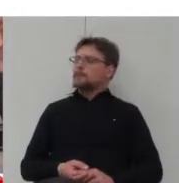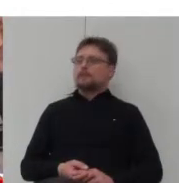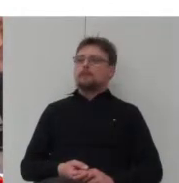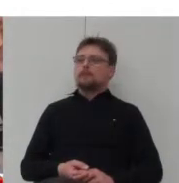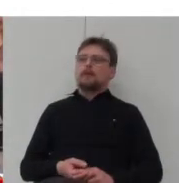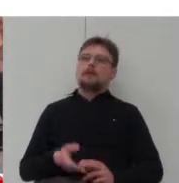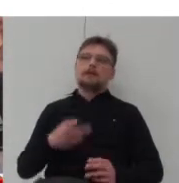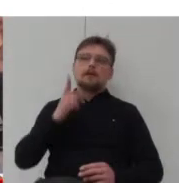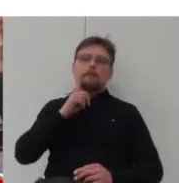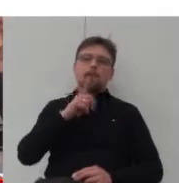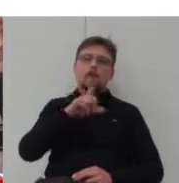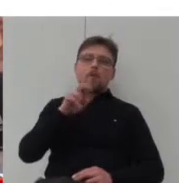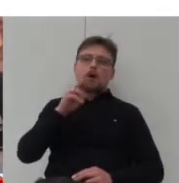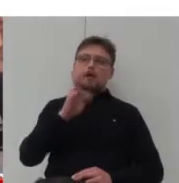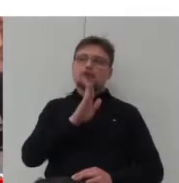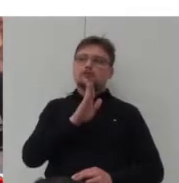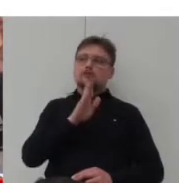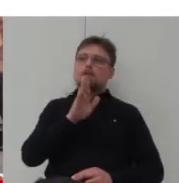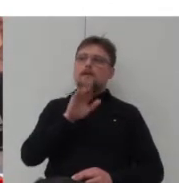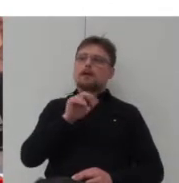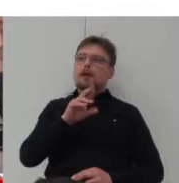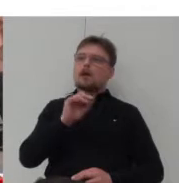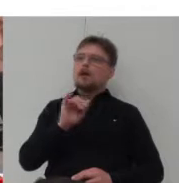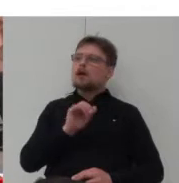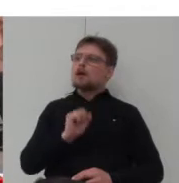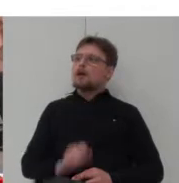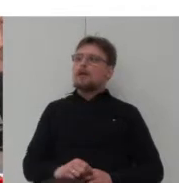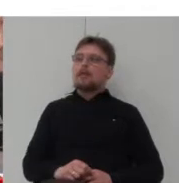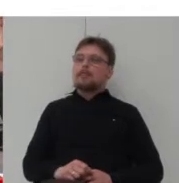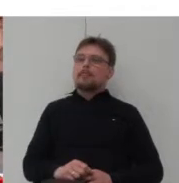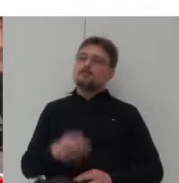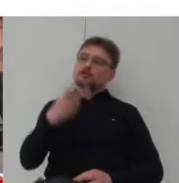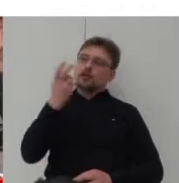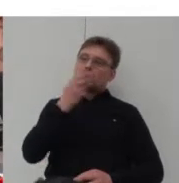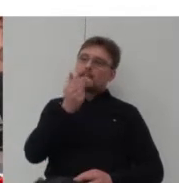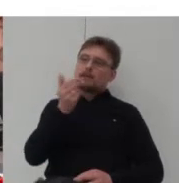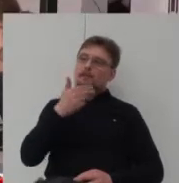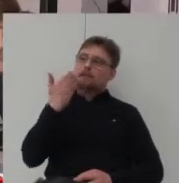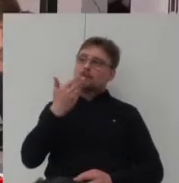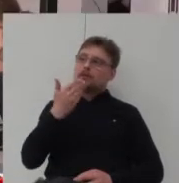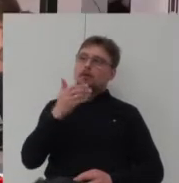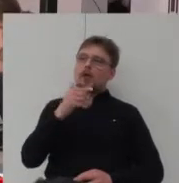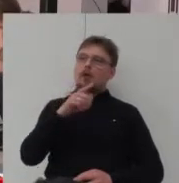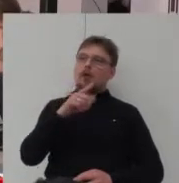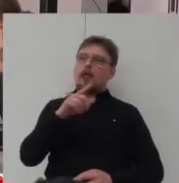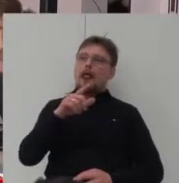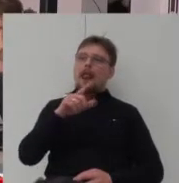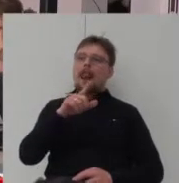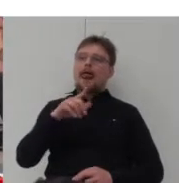Łukasza Bareja z intrygującym tematem wystąpienia. Łatający dywan.